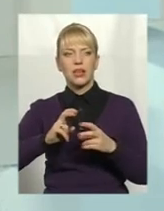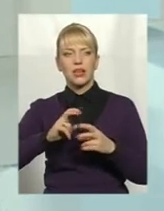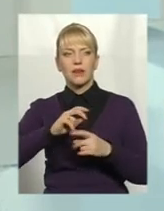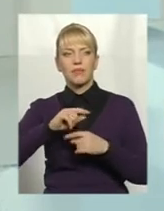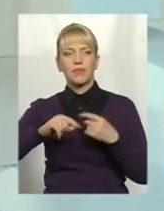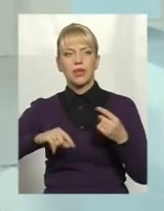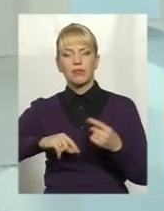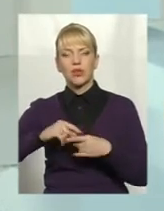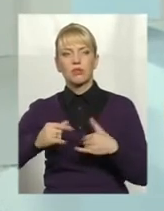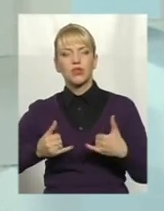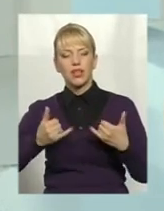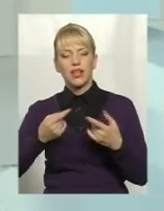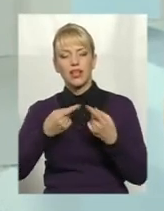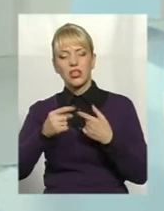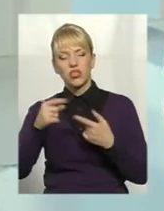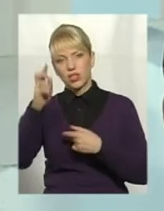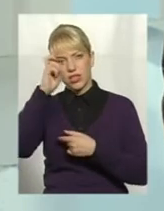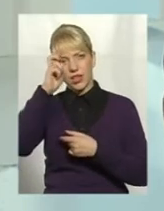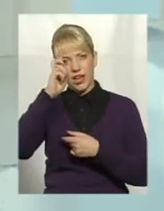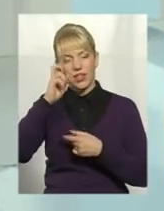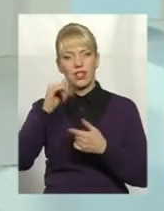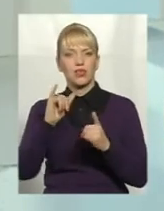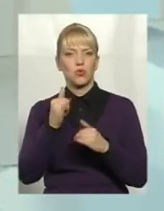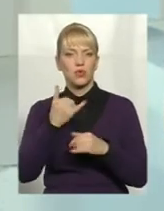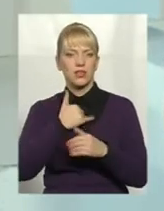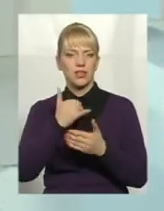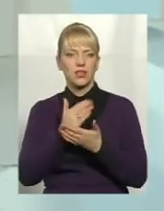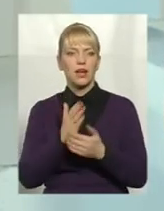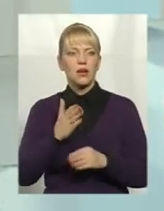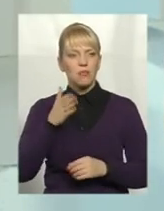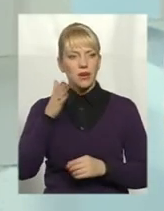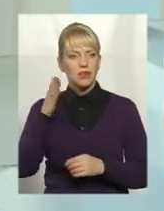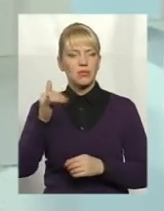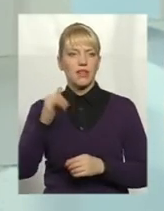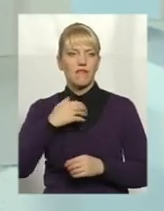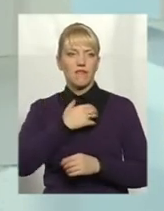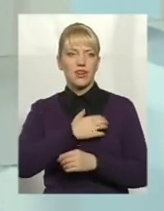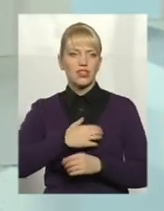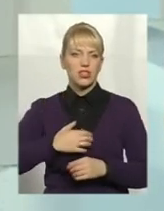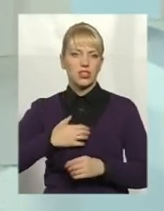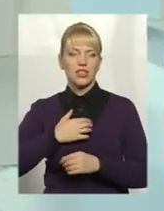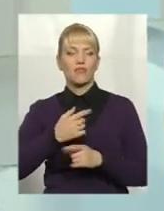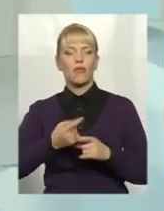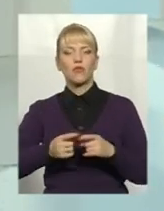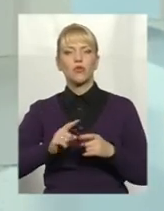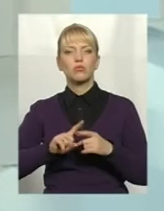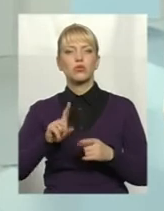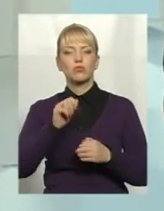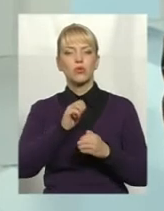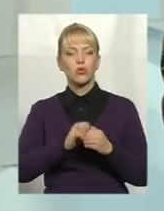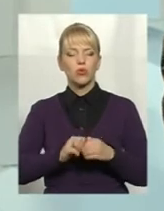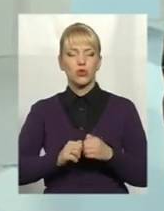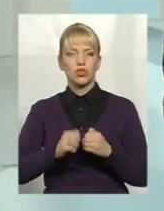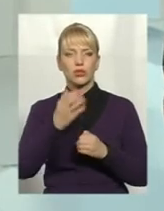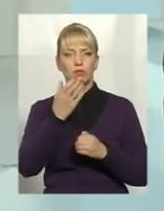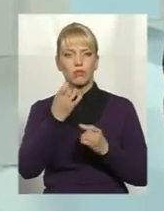інших країн. Тому в нас є перспектива. І дуже важливо в цьому, щоб кожен борисічний